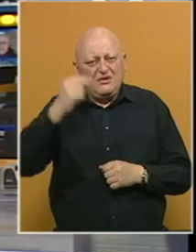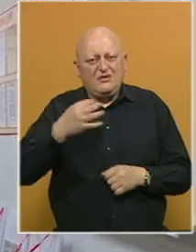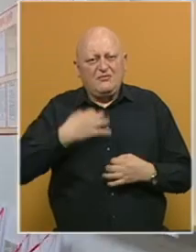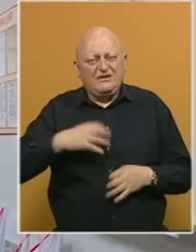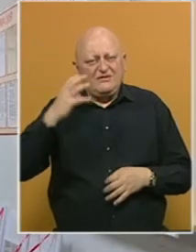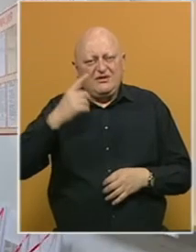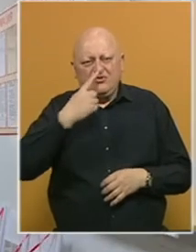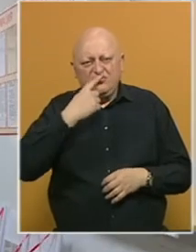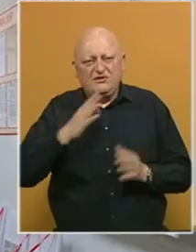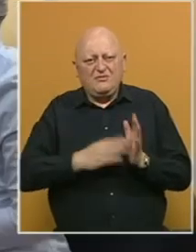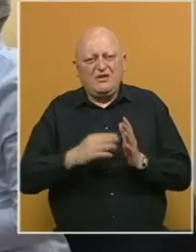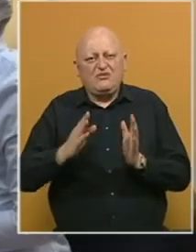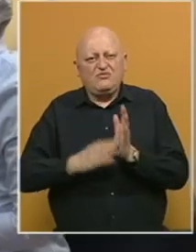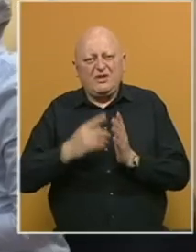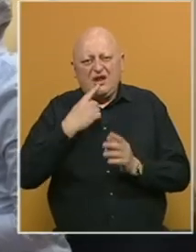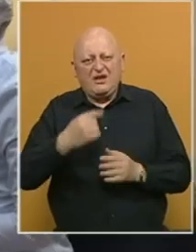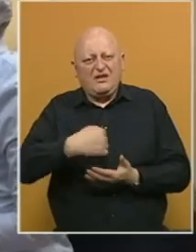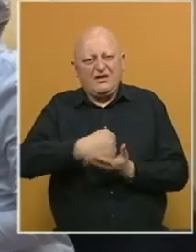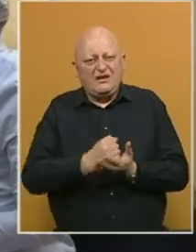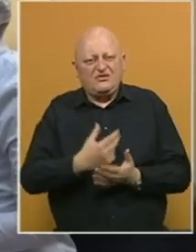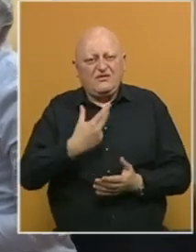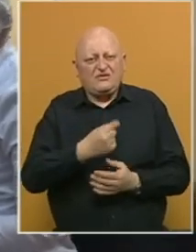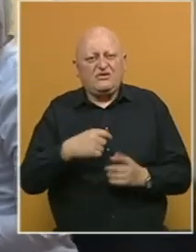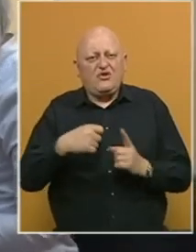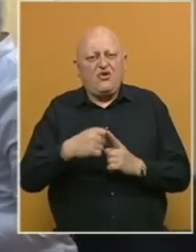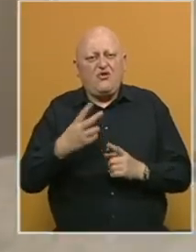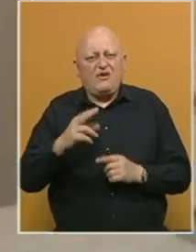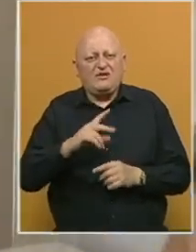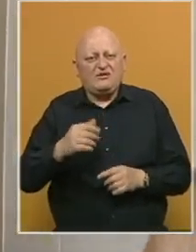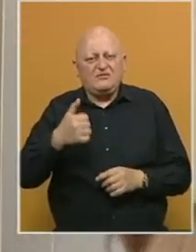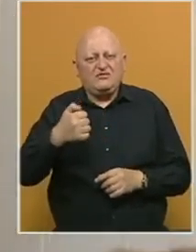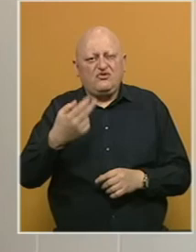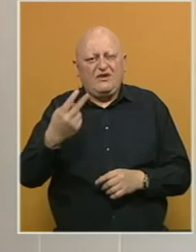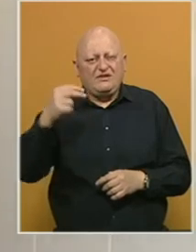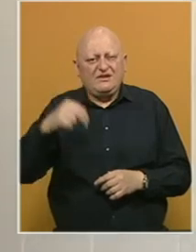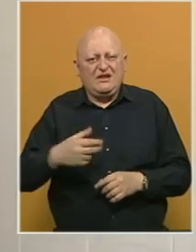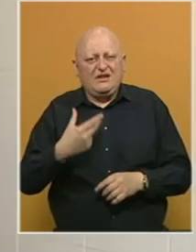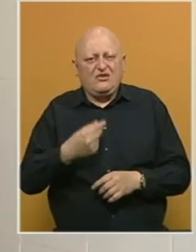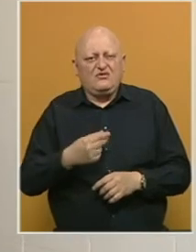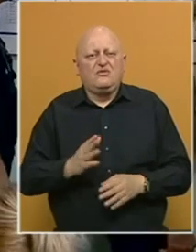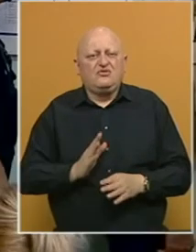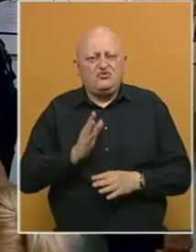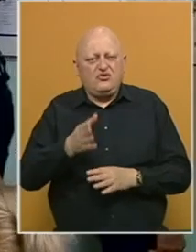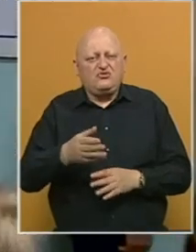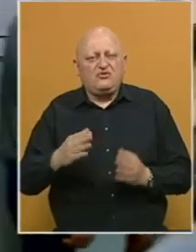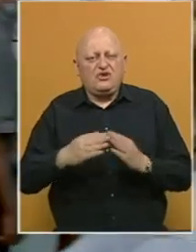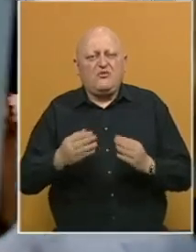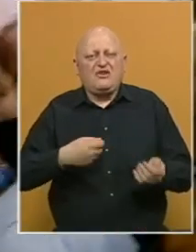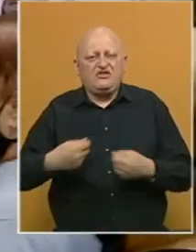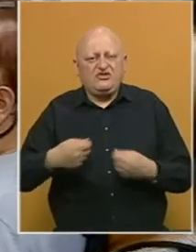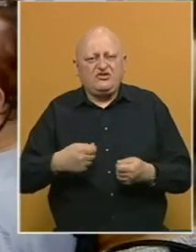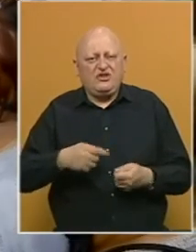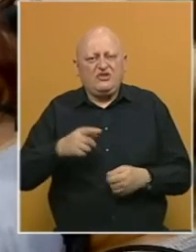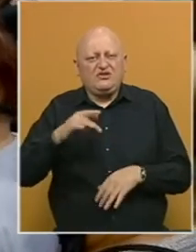Rusije, Mihajl Mišustin, rekao je da je registrovana vakcina Kovivak, te da će prvih 120.000 doza biti dostupno za